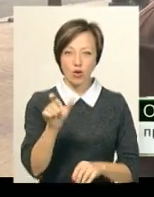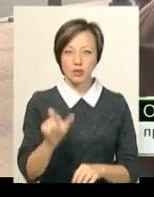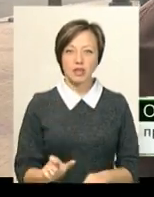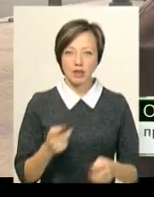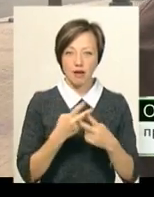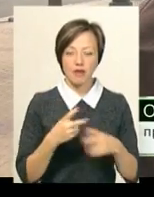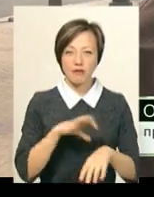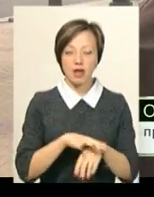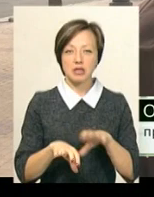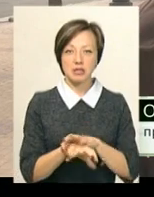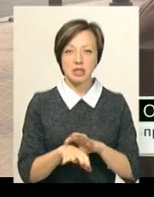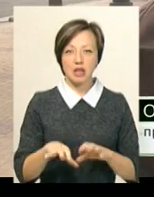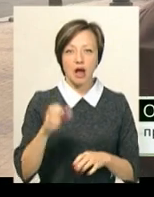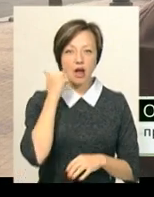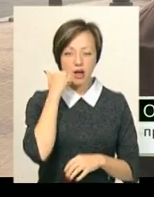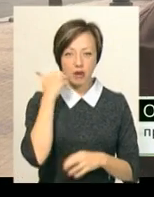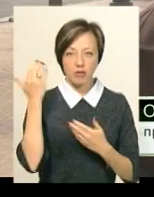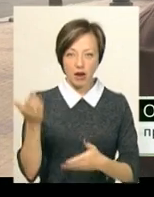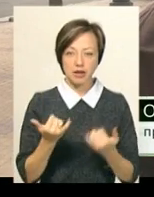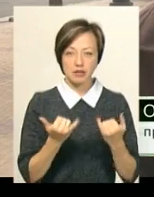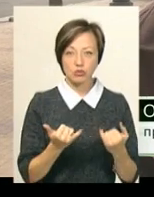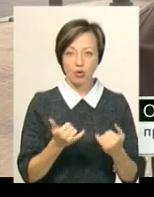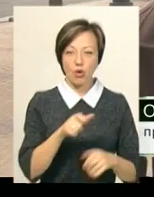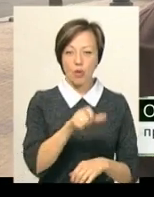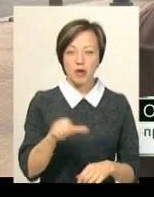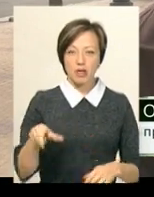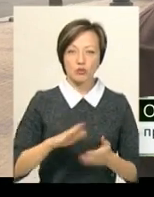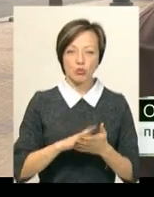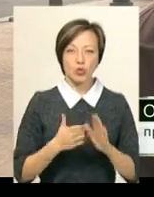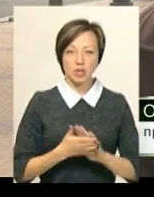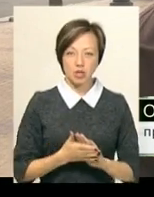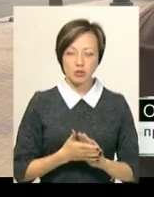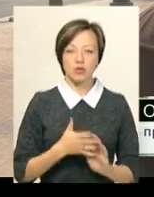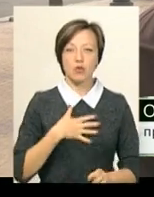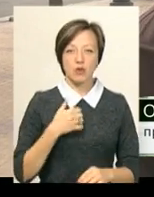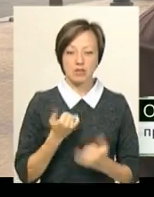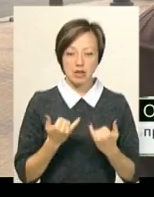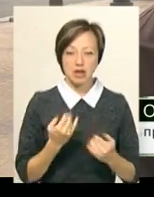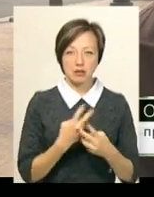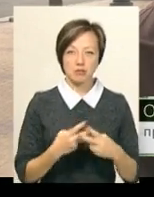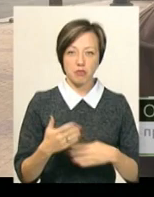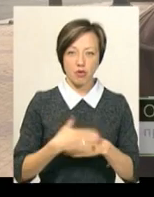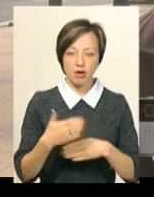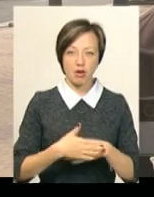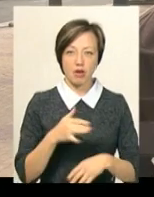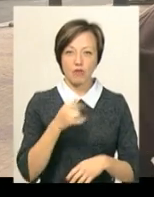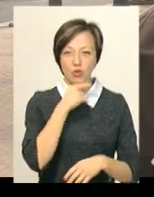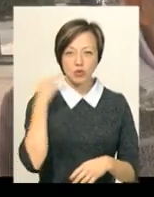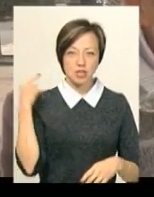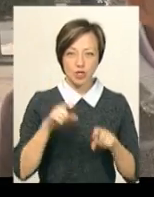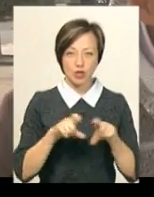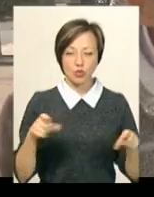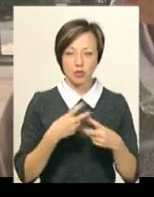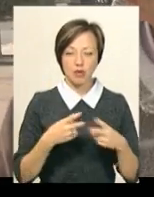'язань Кремля. Він за свою громадянську позицію зараз відбуває покарання у російської